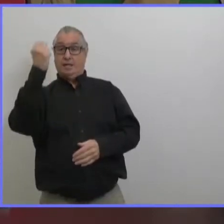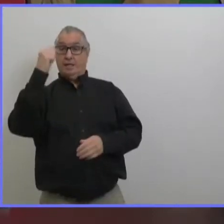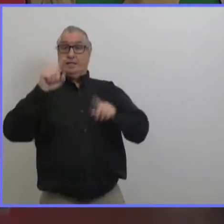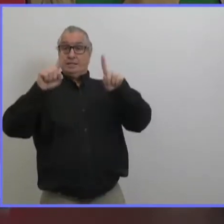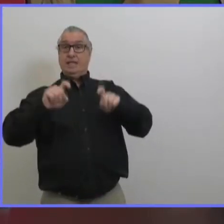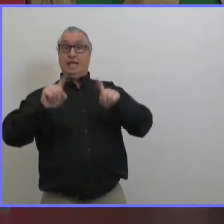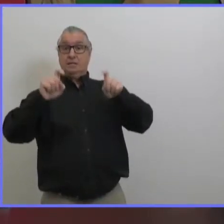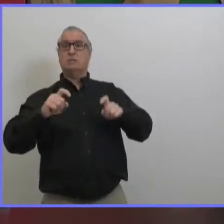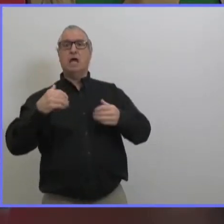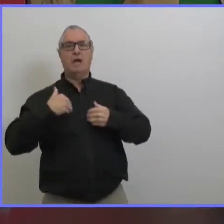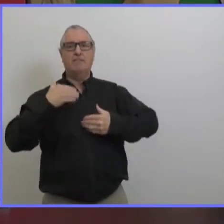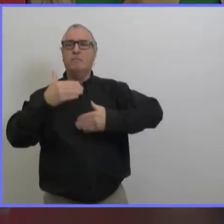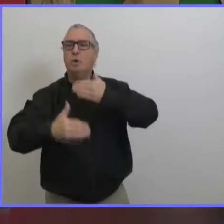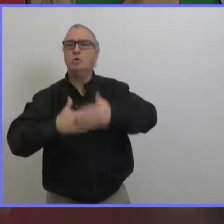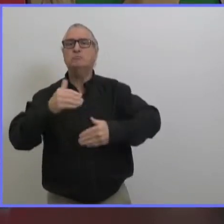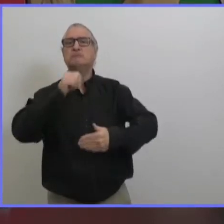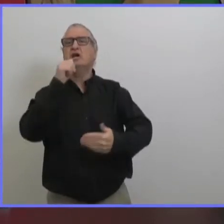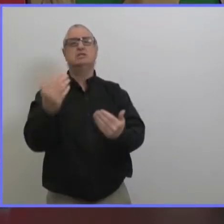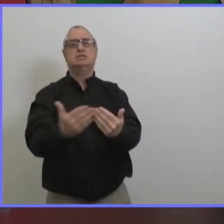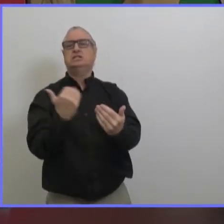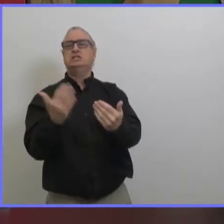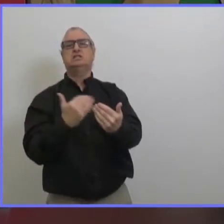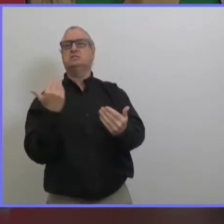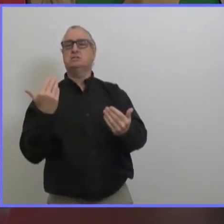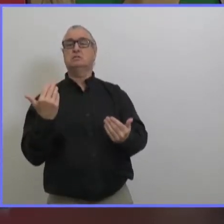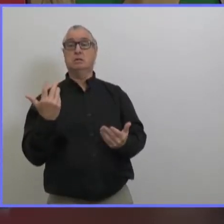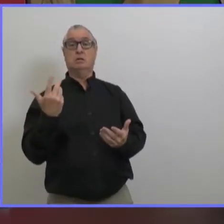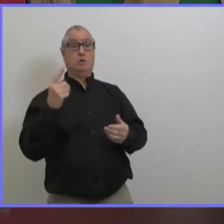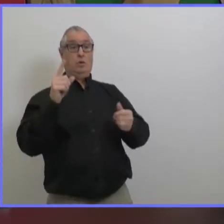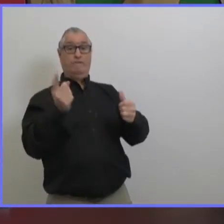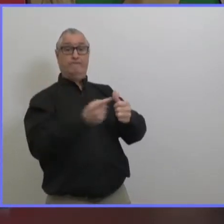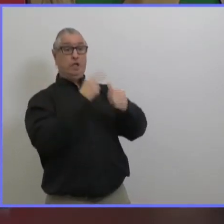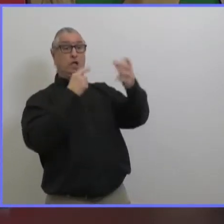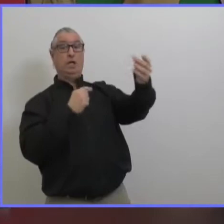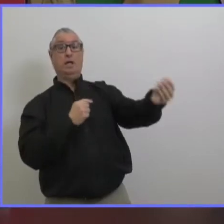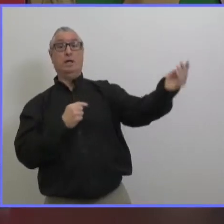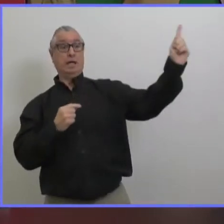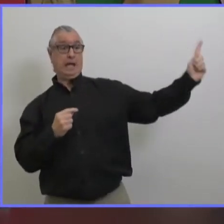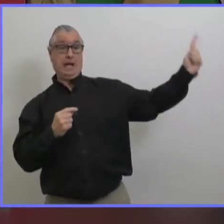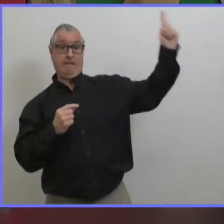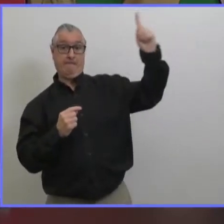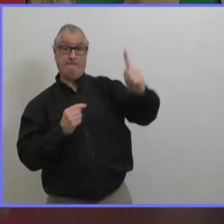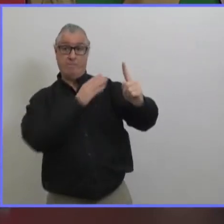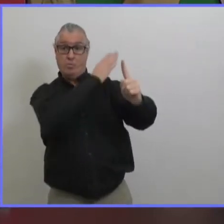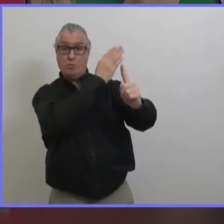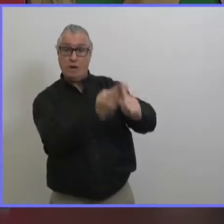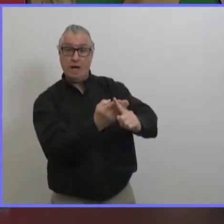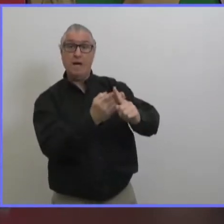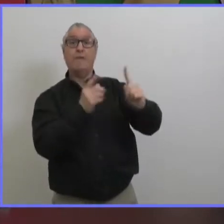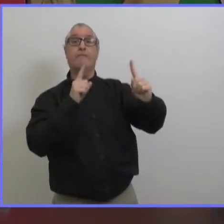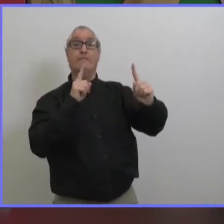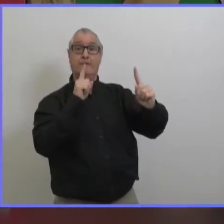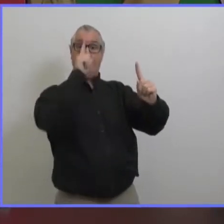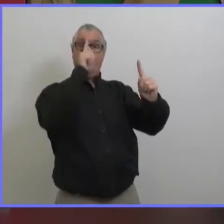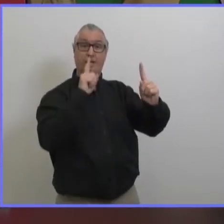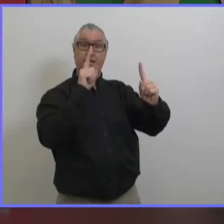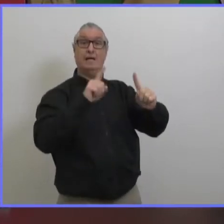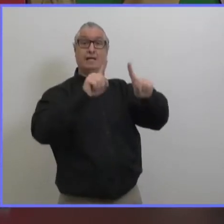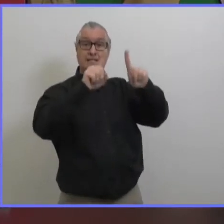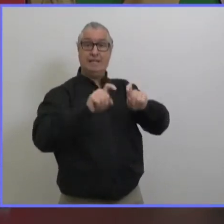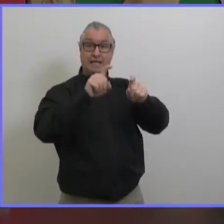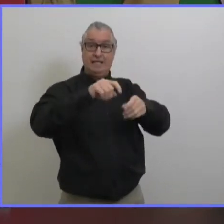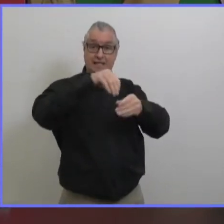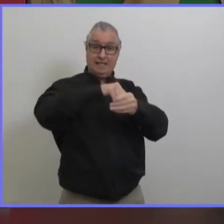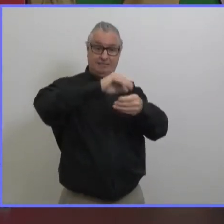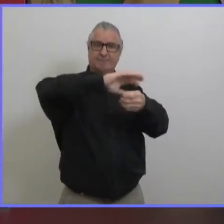processus et c'est un continuum qui est très long vous avez la personne qui se présente aussi de dépistage il ya de la documentation expliquant pourquoi la personne